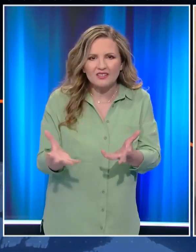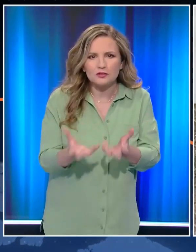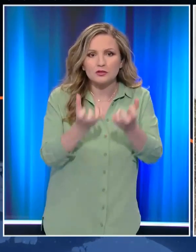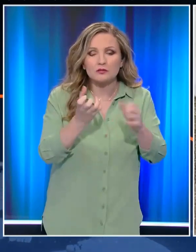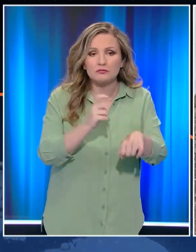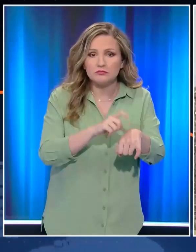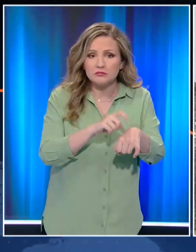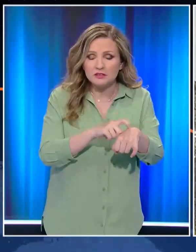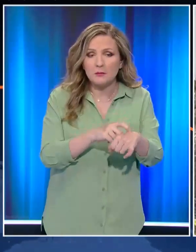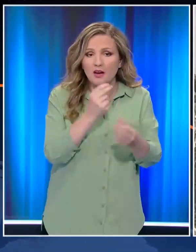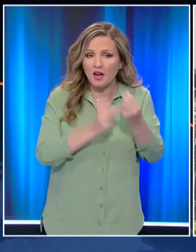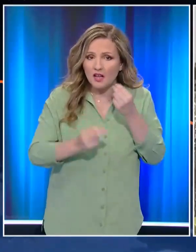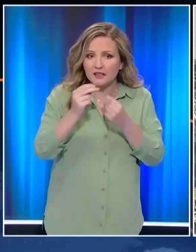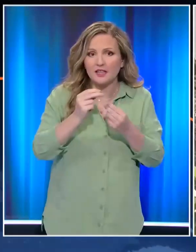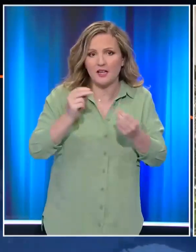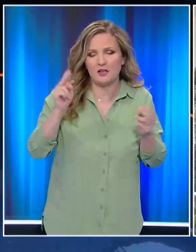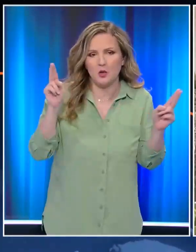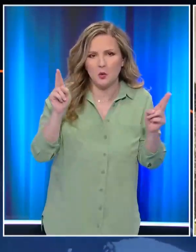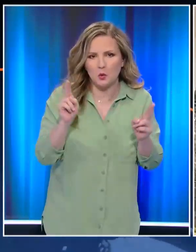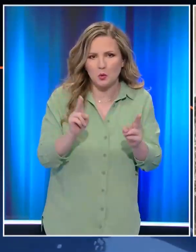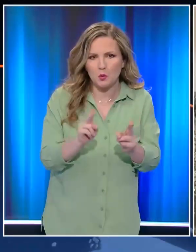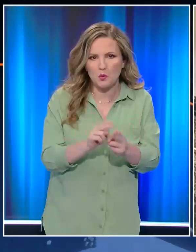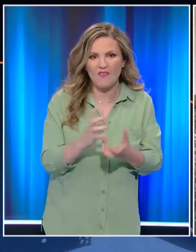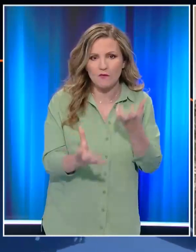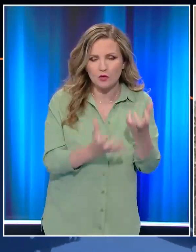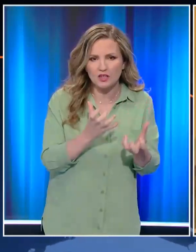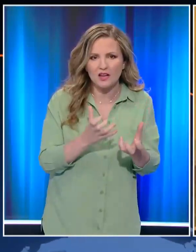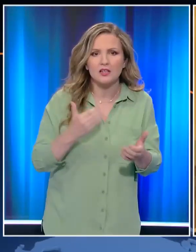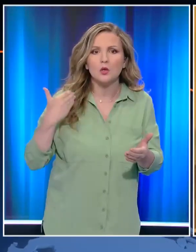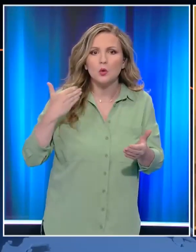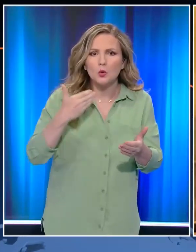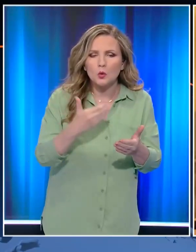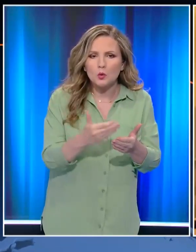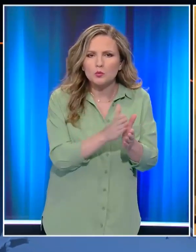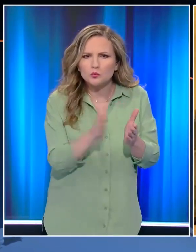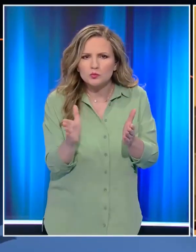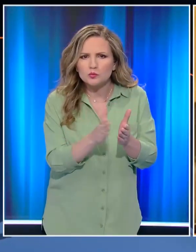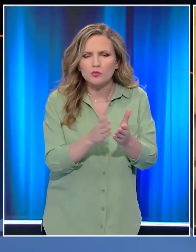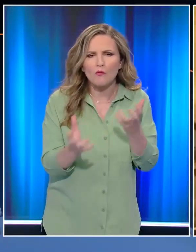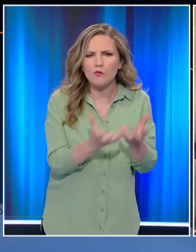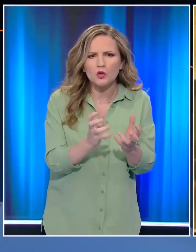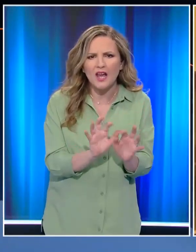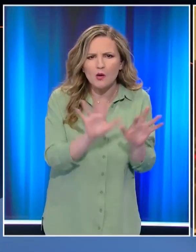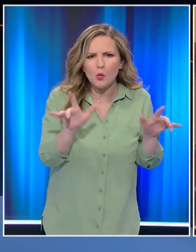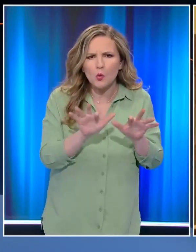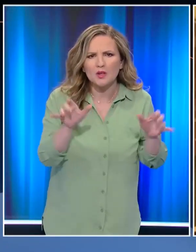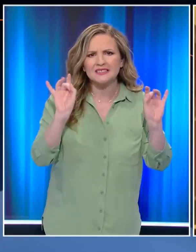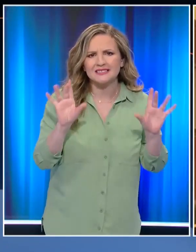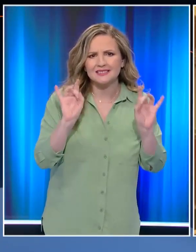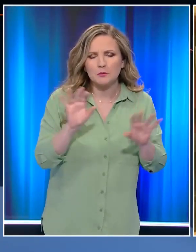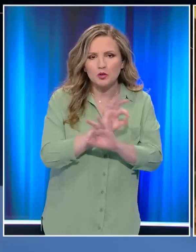Η κατάσταση είναι σαφώς καλύτερη. Δεν υπάρχουν εδώ και αρκετή ώρα αναζοπυρώσεις εστειών φωτιάς και όπως